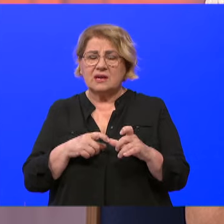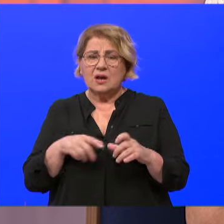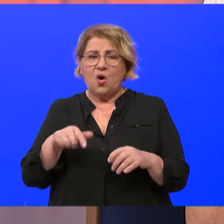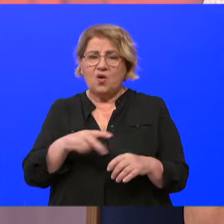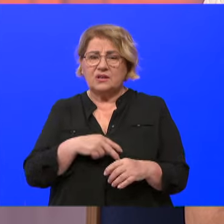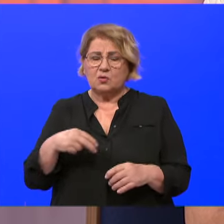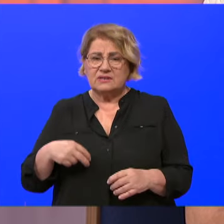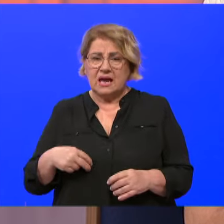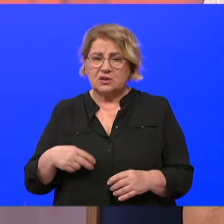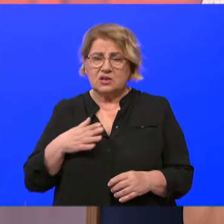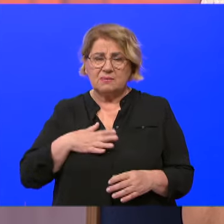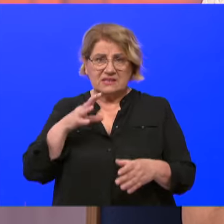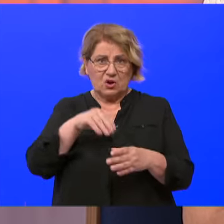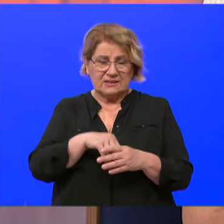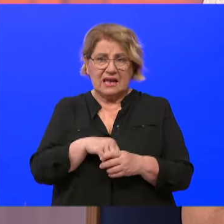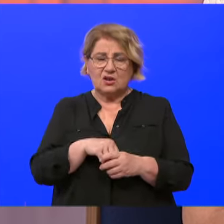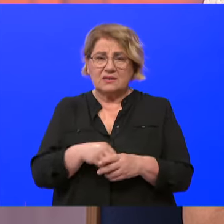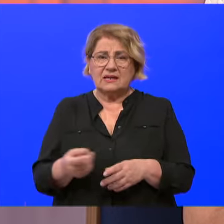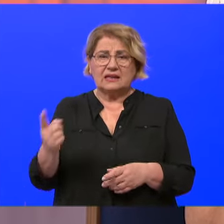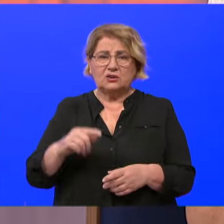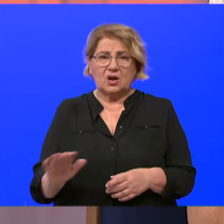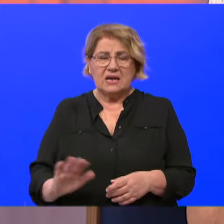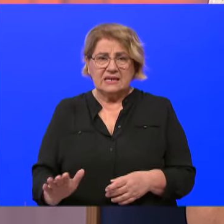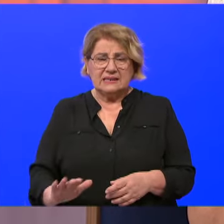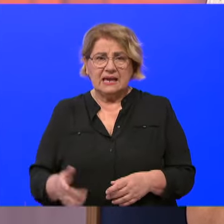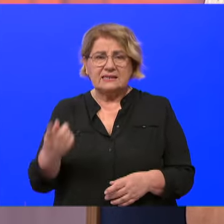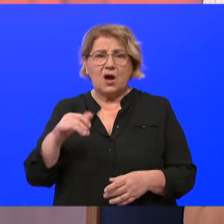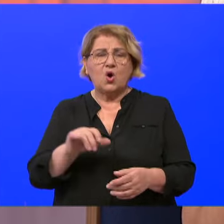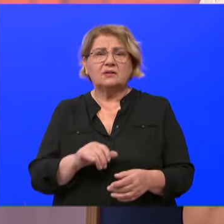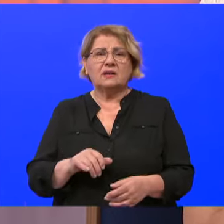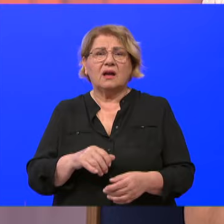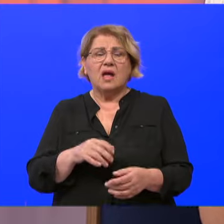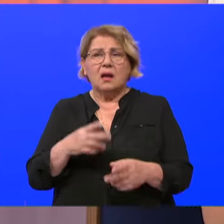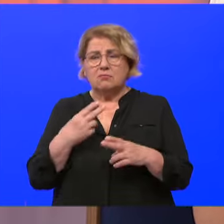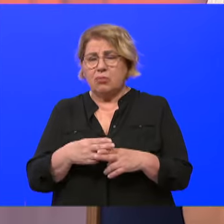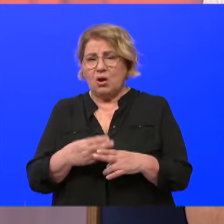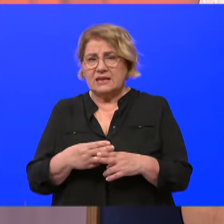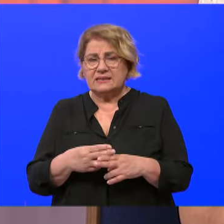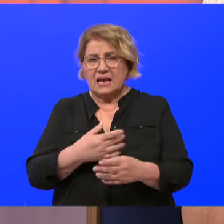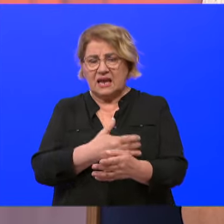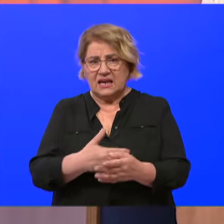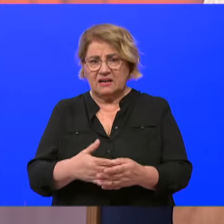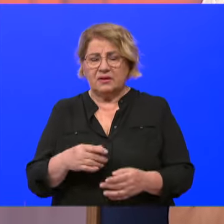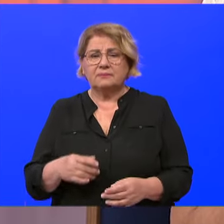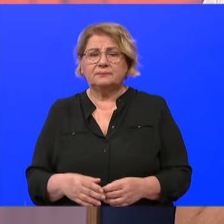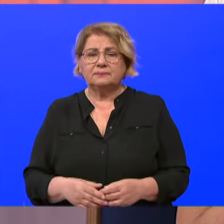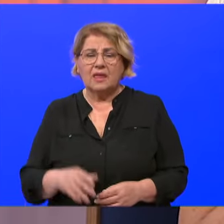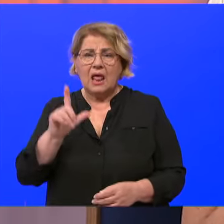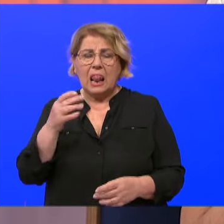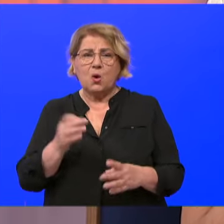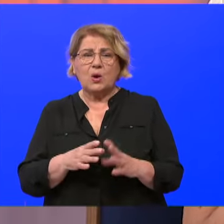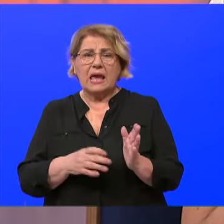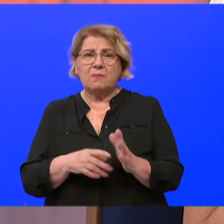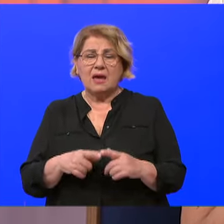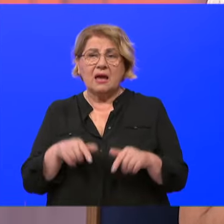Zagrebu isto svoje stanove, kad dolaze djeca oboljela od leukemije i nekih vrste raka. Također su smještana. Dakle, poštovani